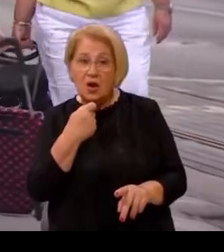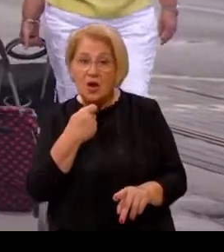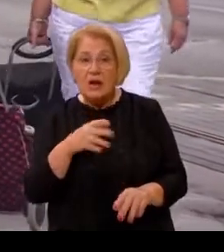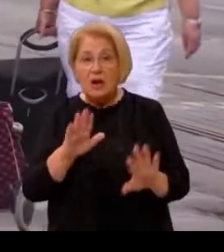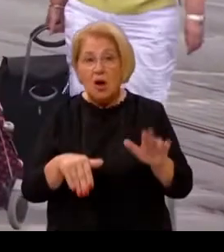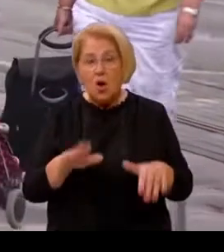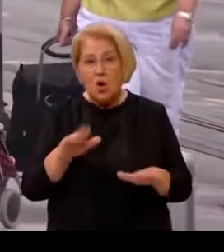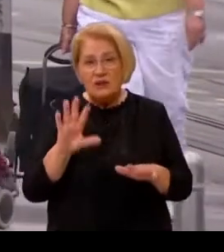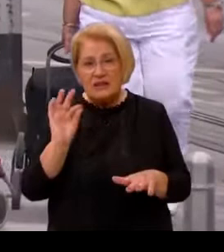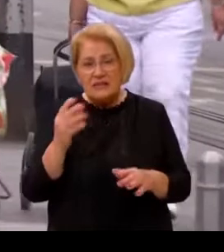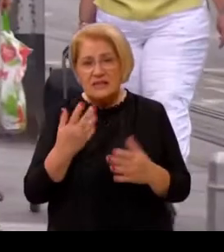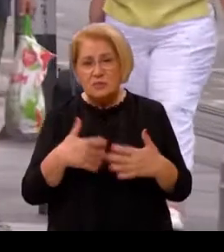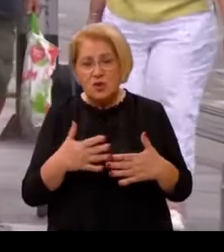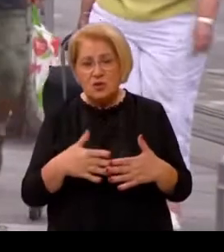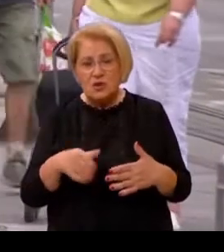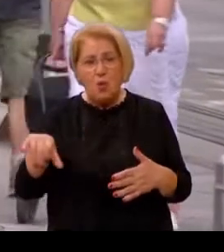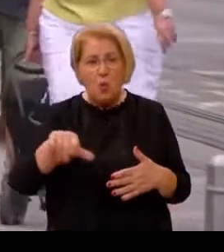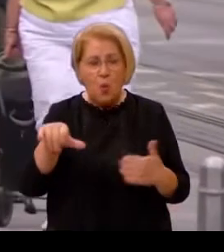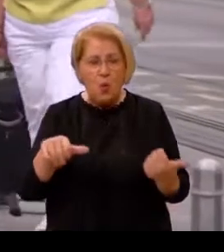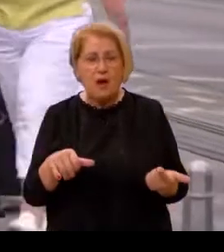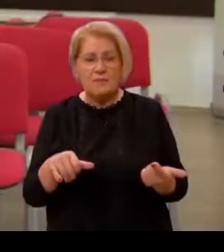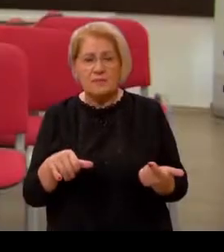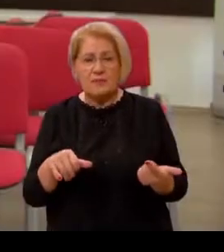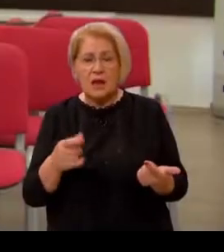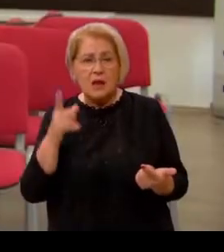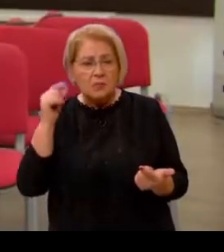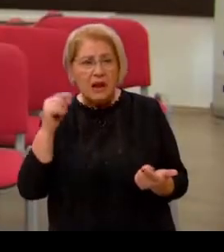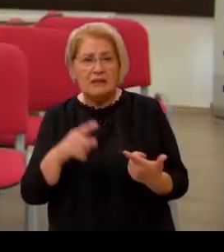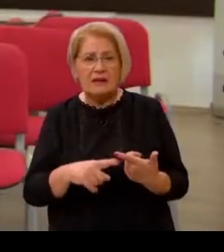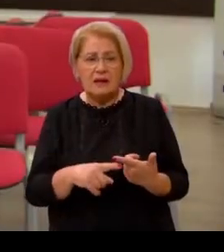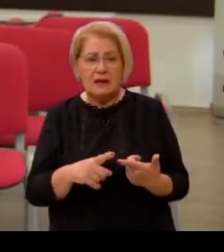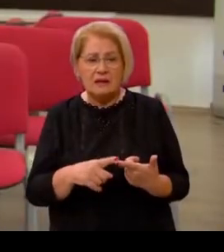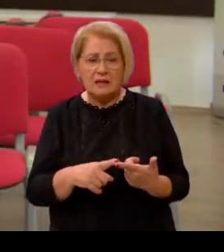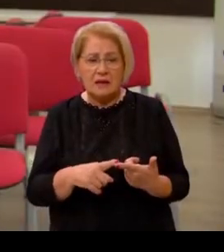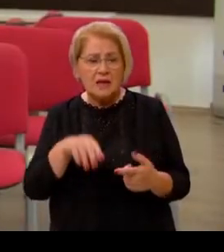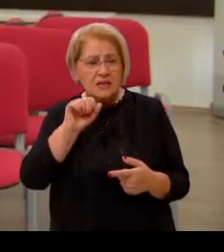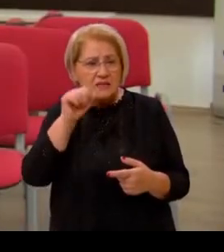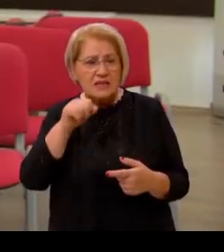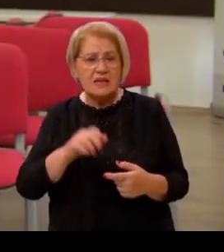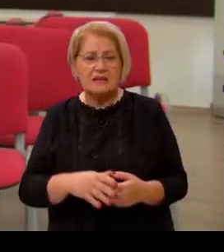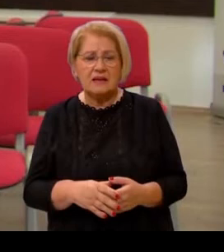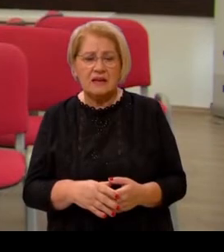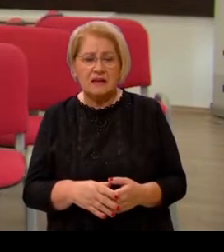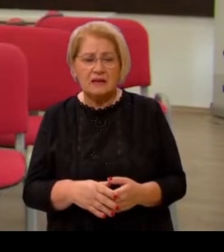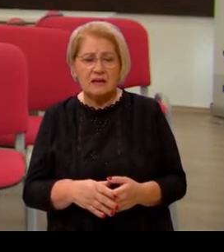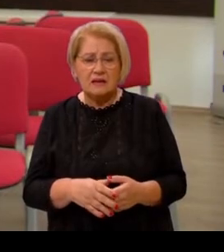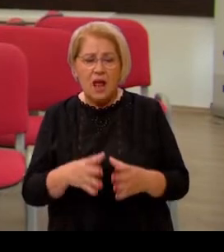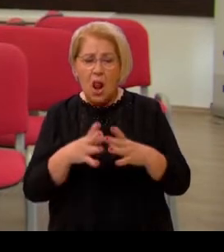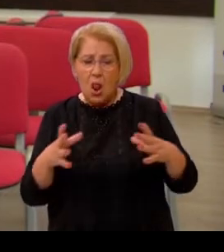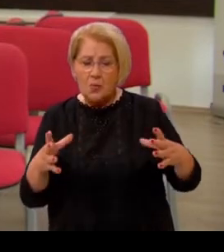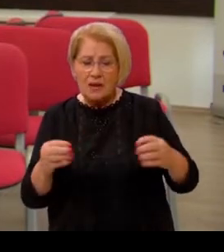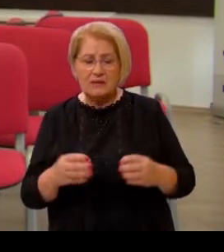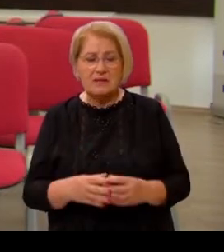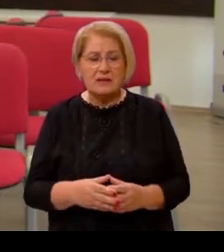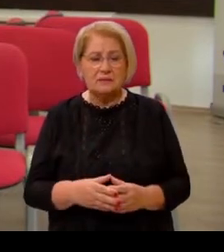desetak proizvoda, to su ulje, piletina, svinski, svinske lopatica,